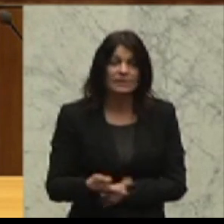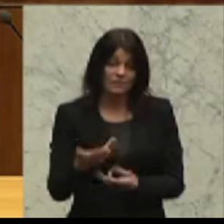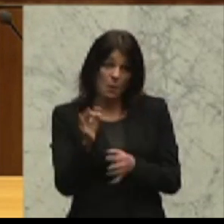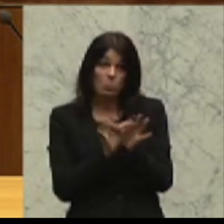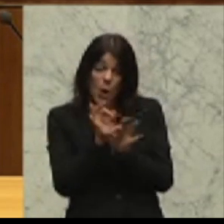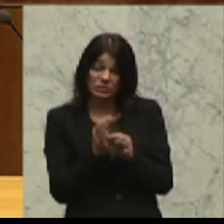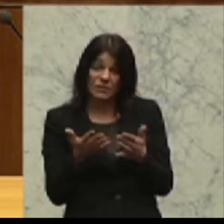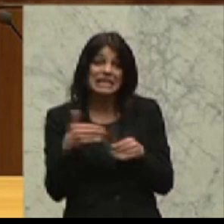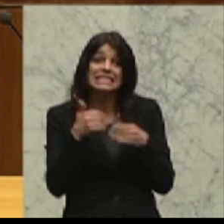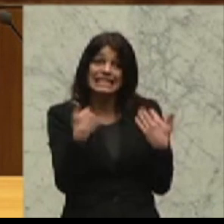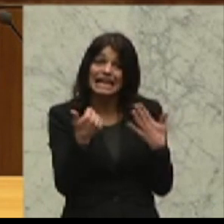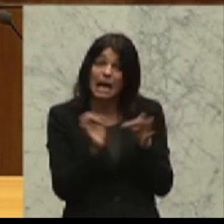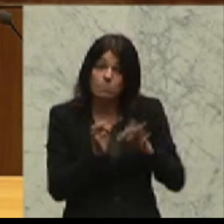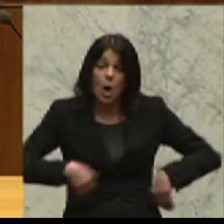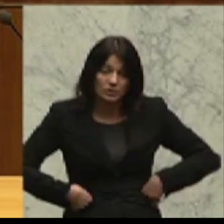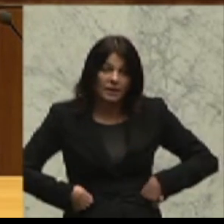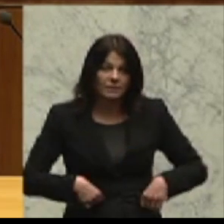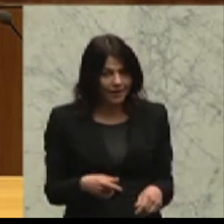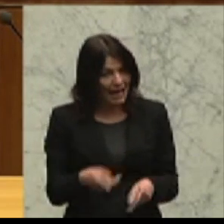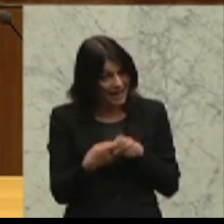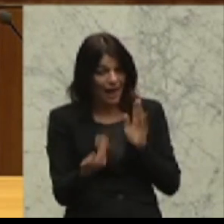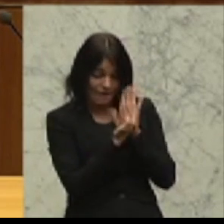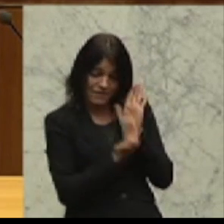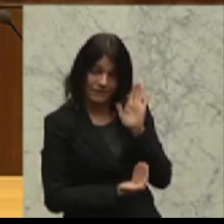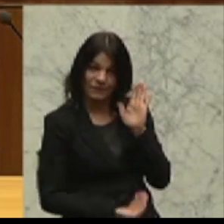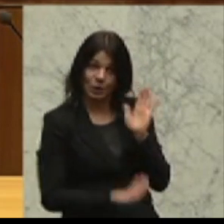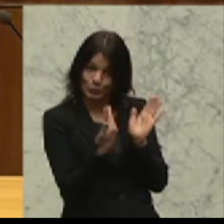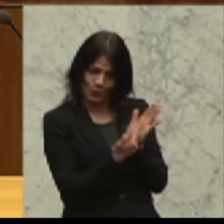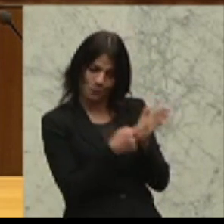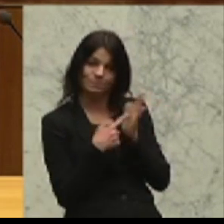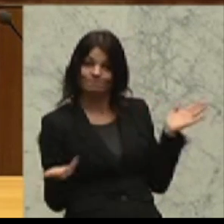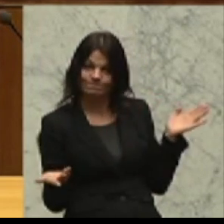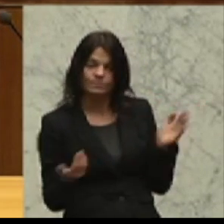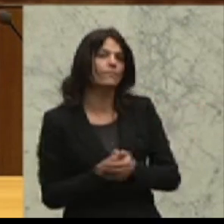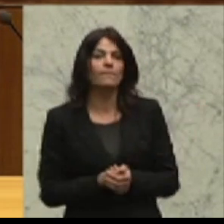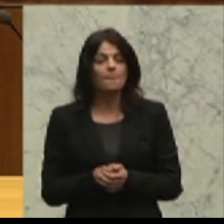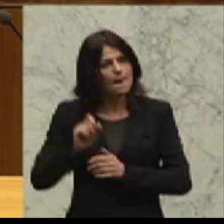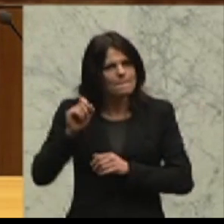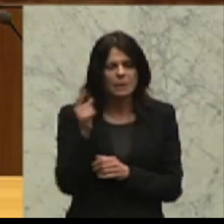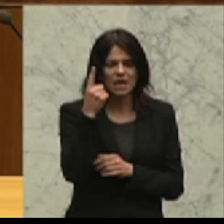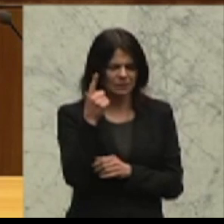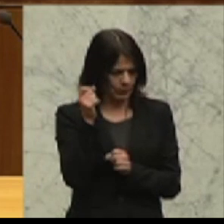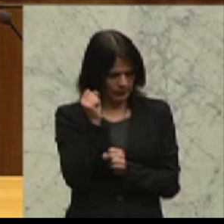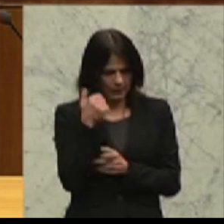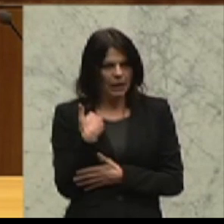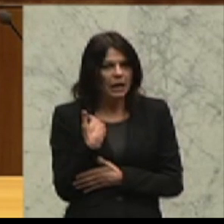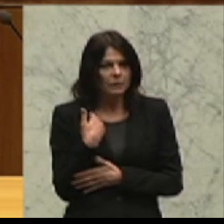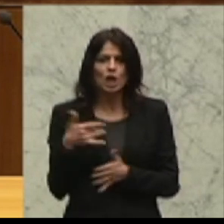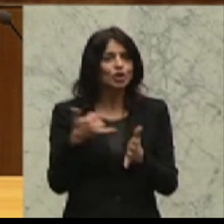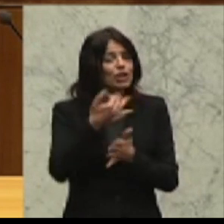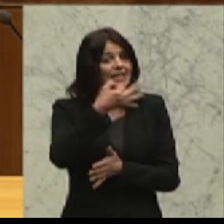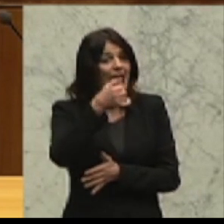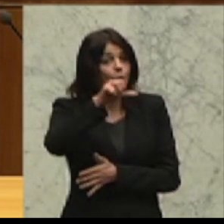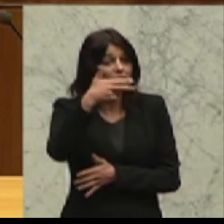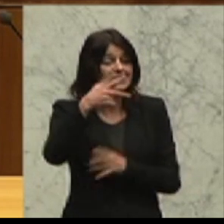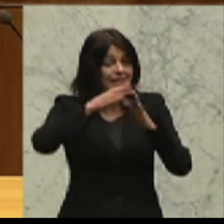60%. Das ist die reine Faktenlage, wie sie sich uns darstellt. Besonders kurios, dass mit Stichtag 31. Dezember